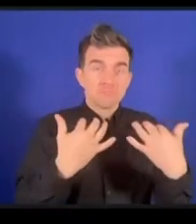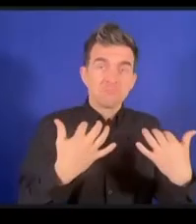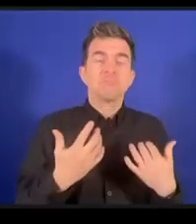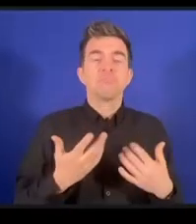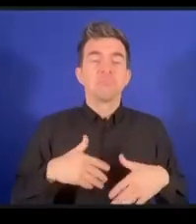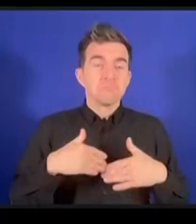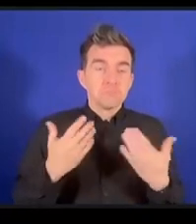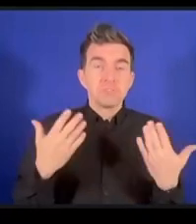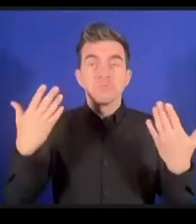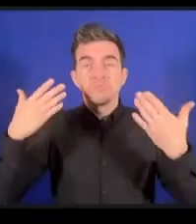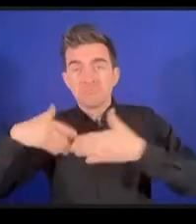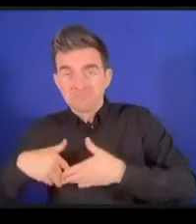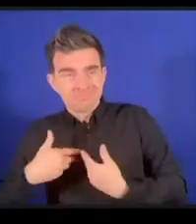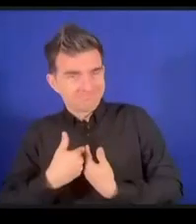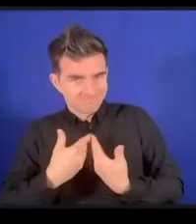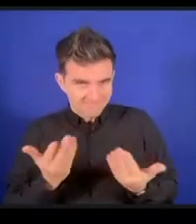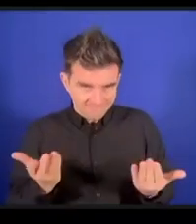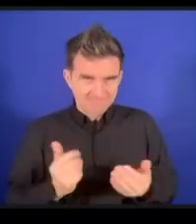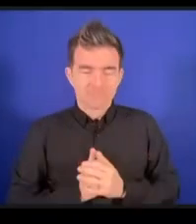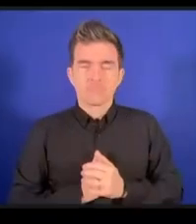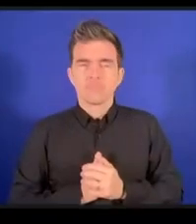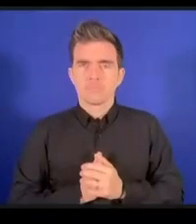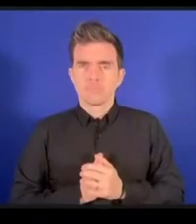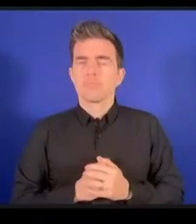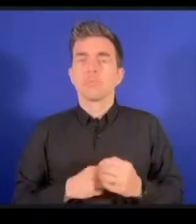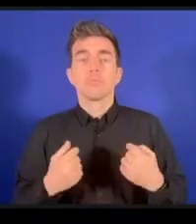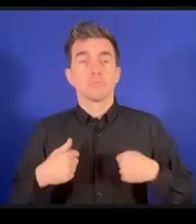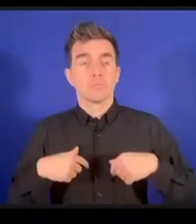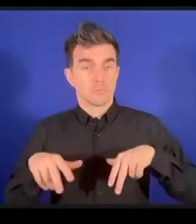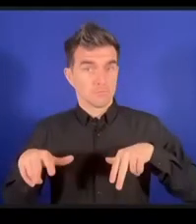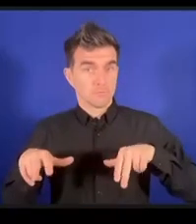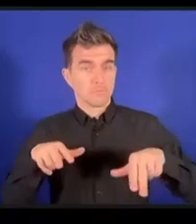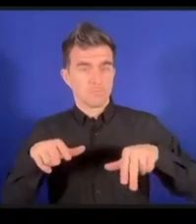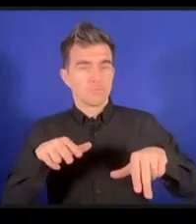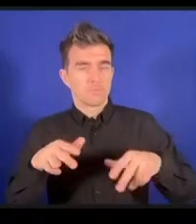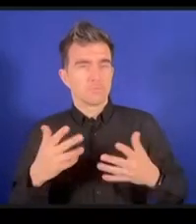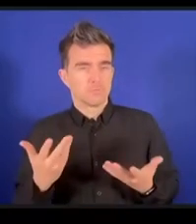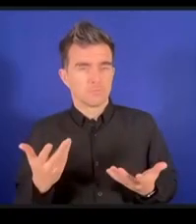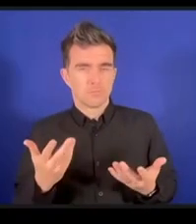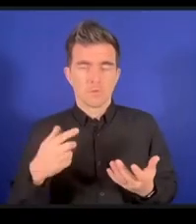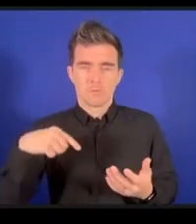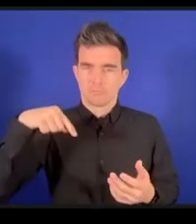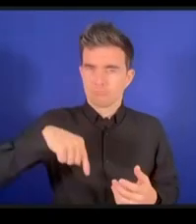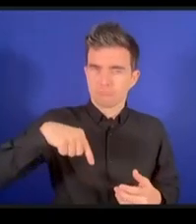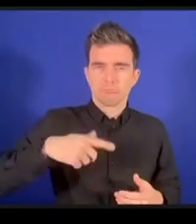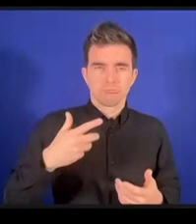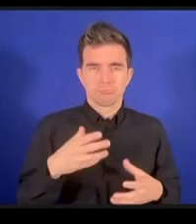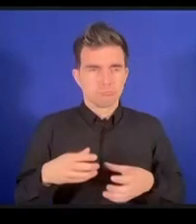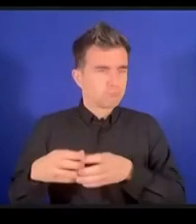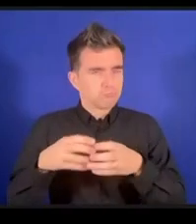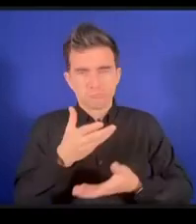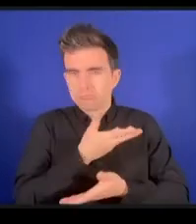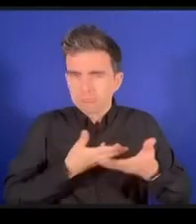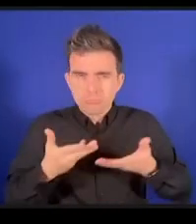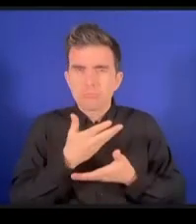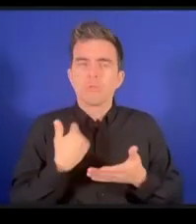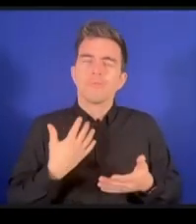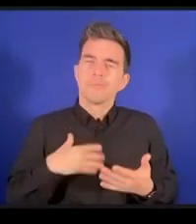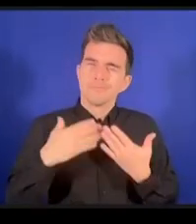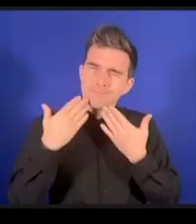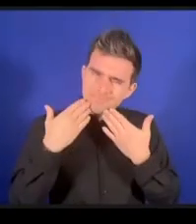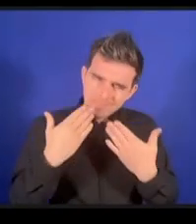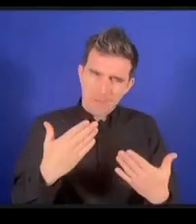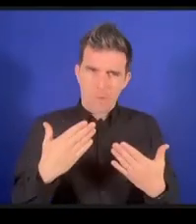DCセッションのIGFのDCセッションということで私たちを信頼していただいてありがとうございます